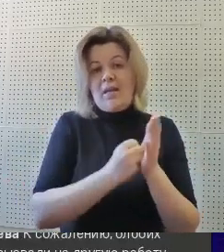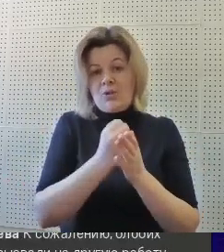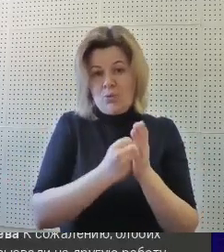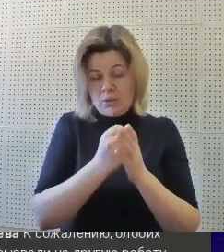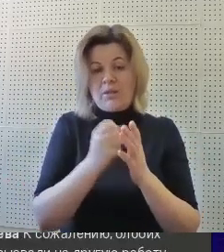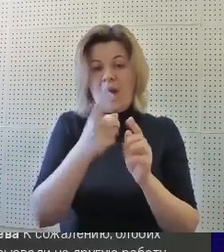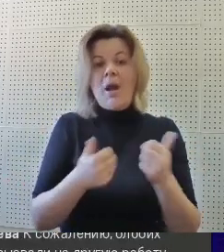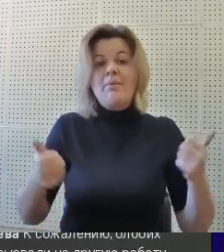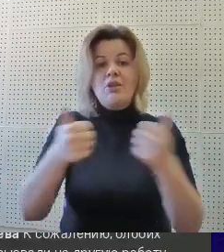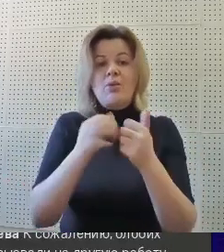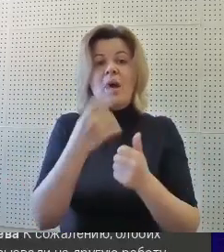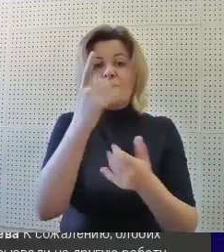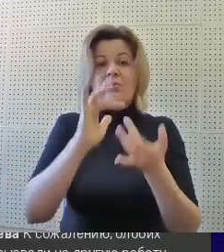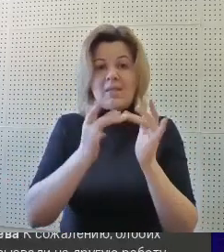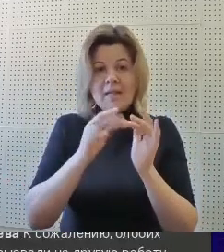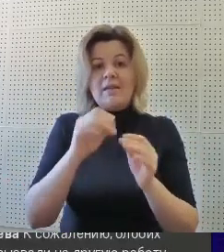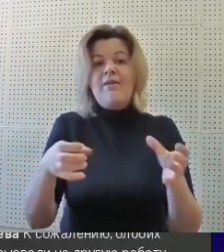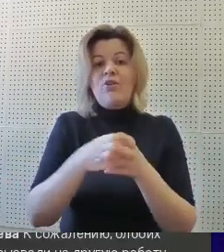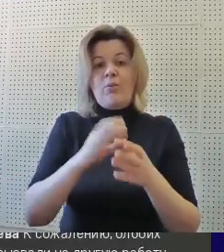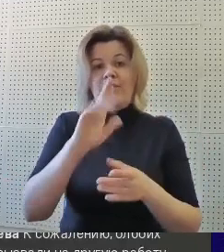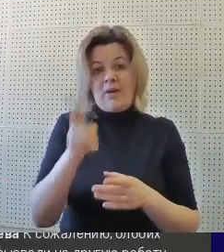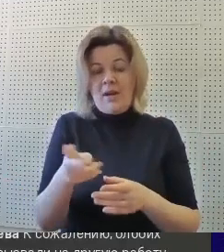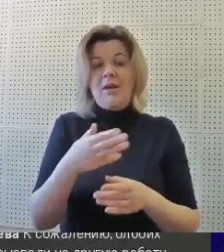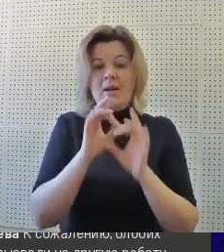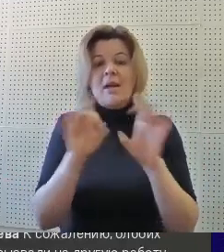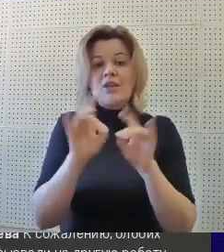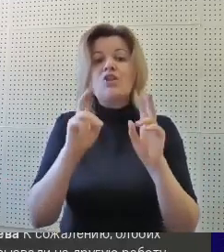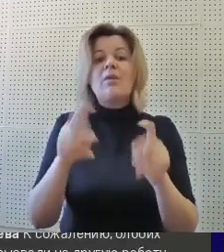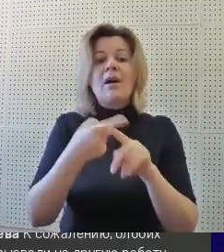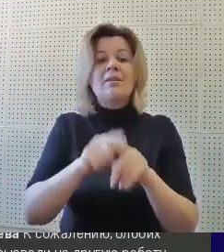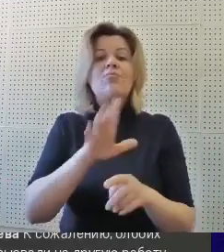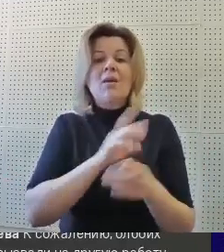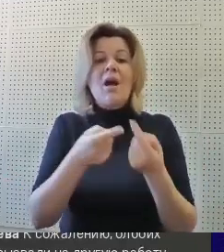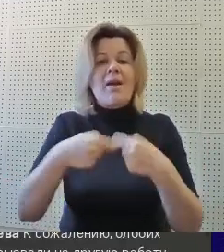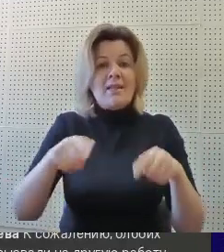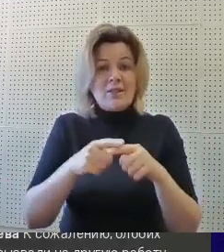сайте и в группе ВКонтакте. Мы расскажем, как это было организовано.